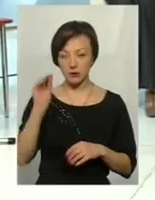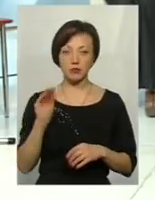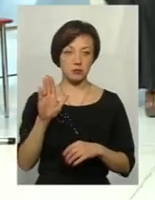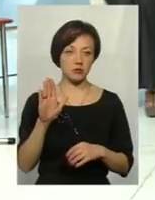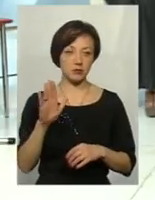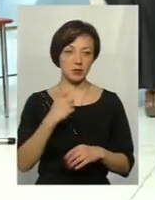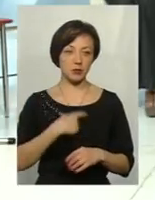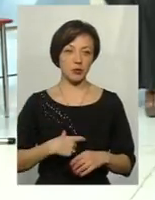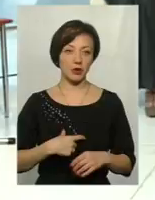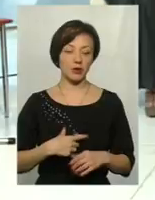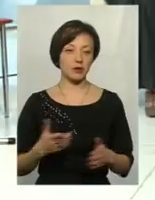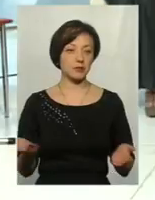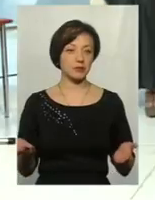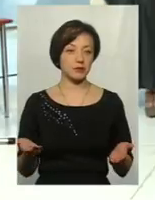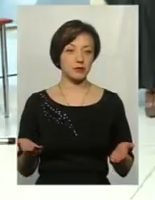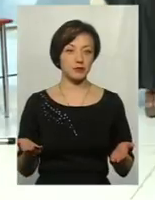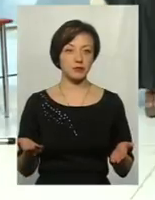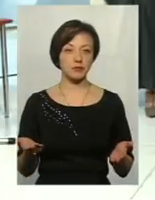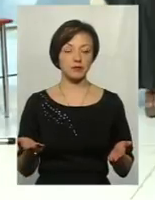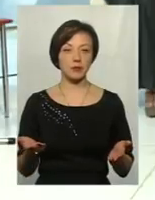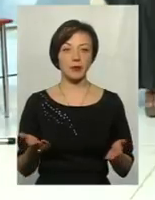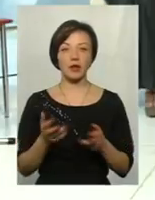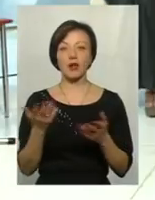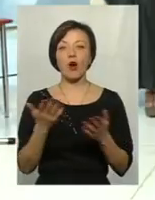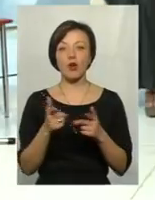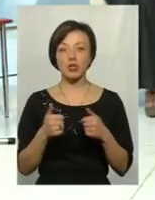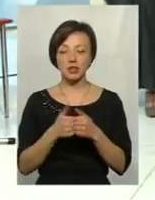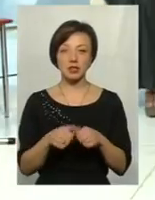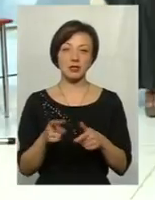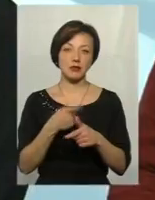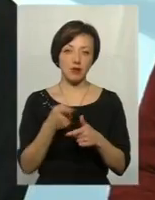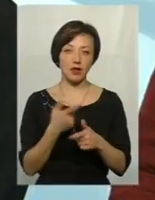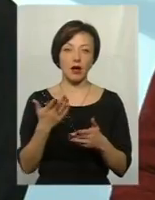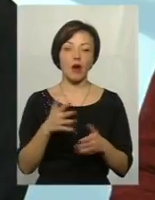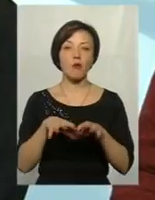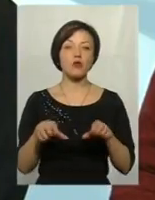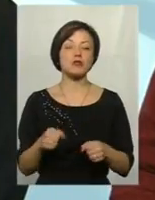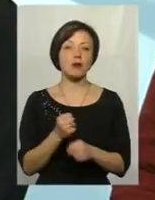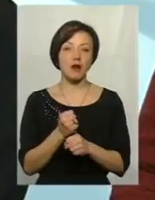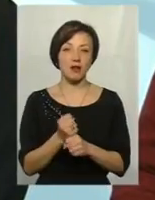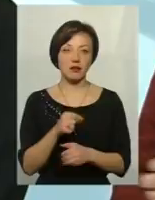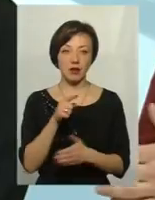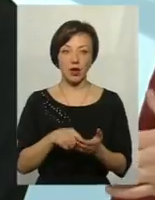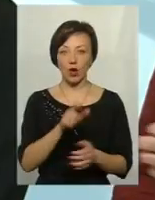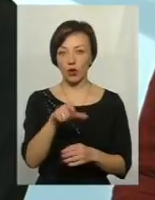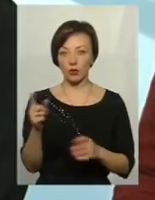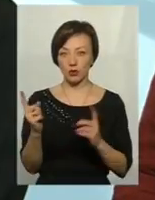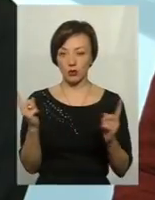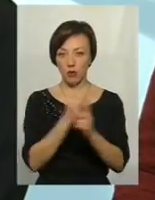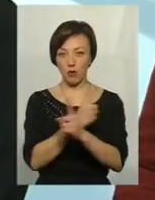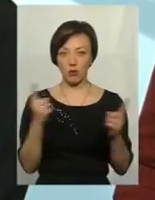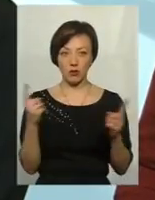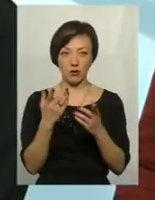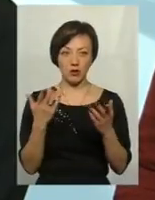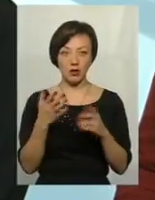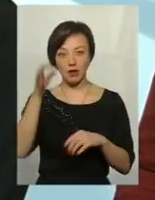представляється. з якої він частини, як його звати і яка його посада. Люди ходять, ну,